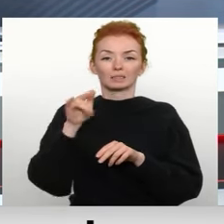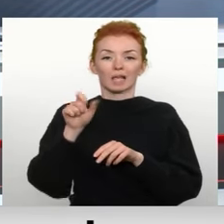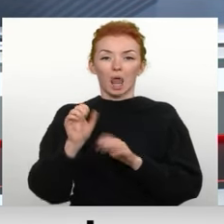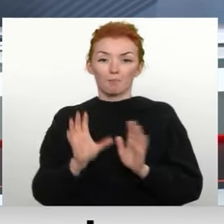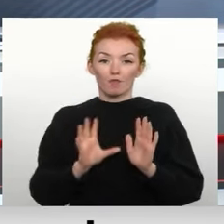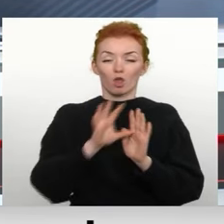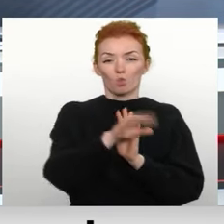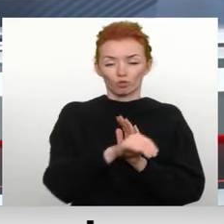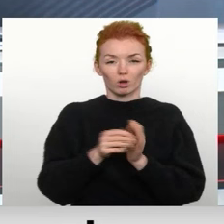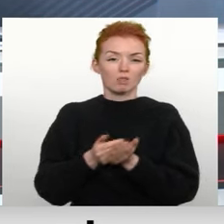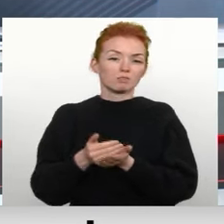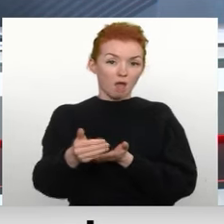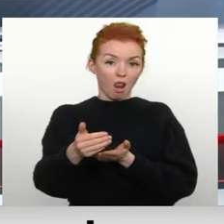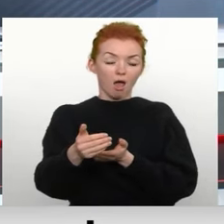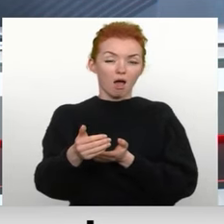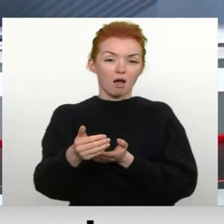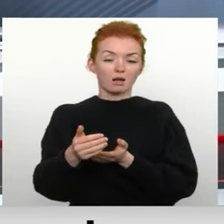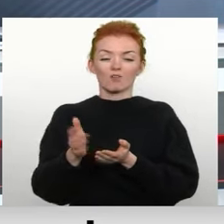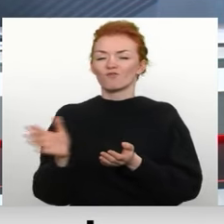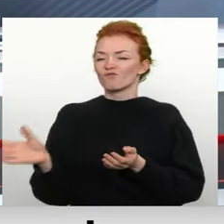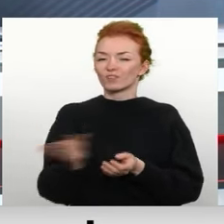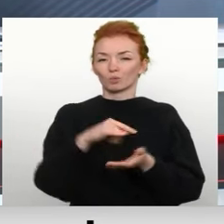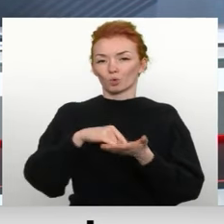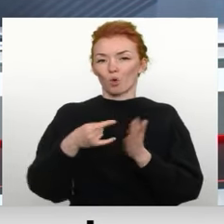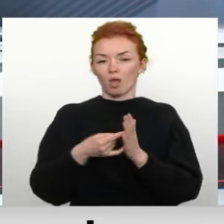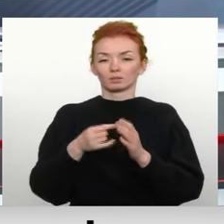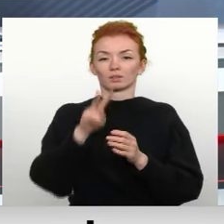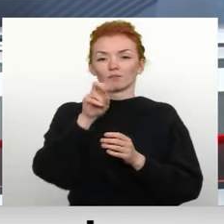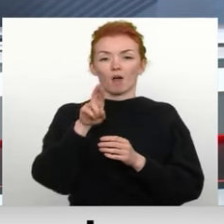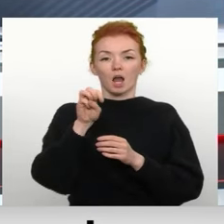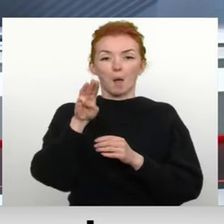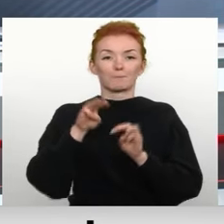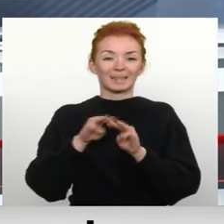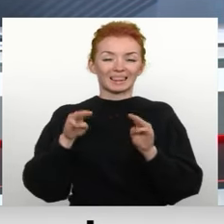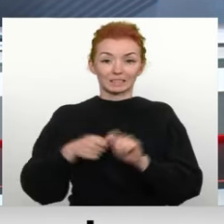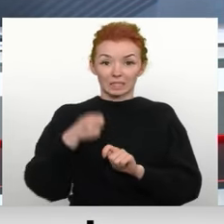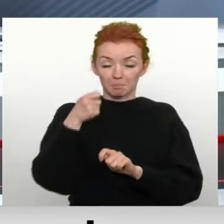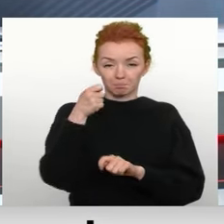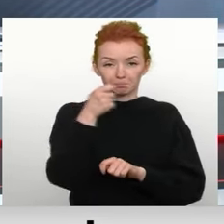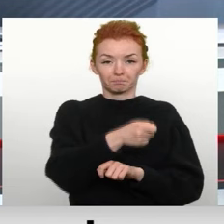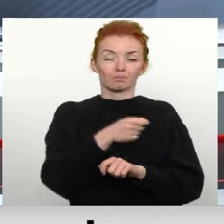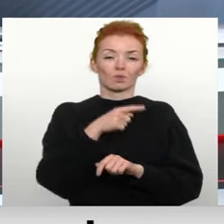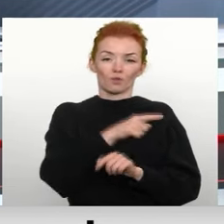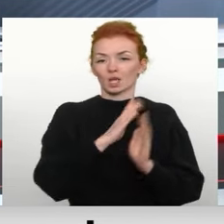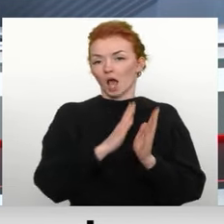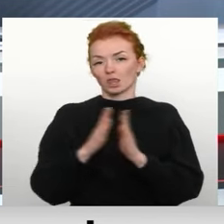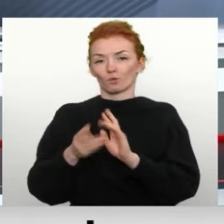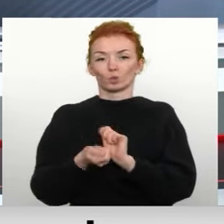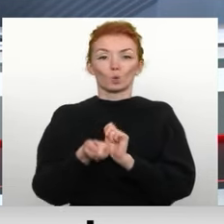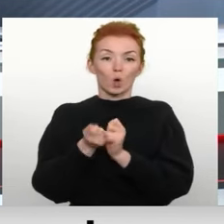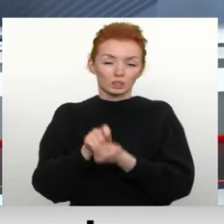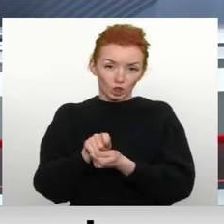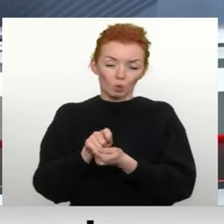visticamāk tālāk šis projekts nonāks vides aizsardzības reģinālas attīstības ministrijas rokās, kas gatavos grozījumus,